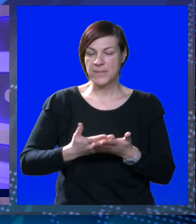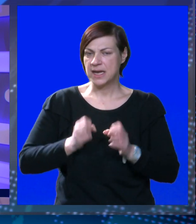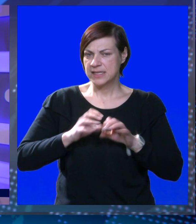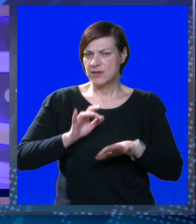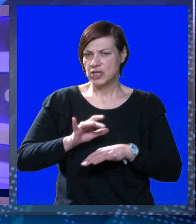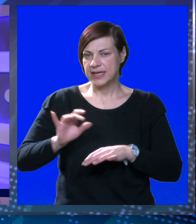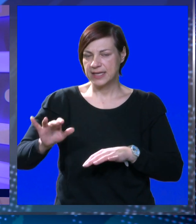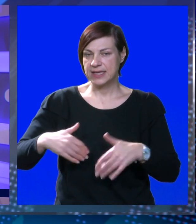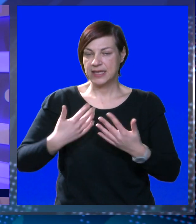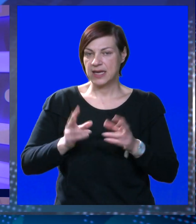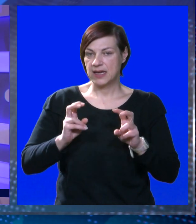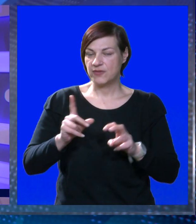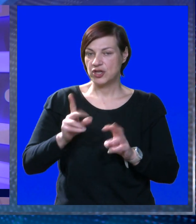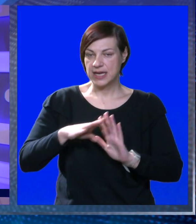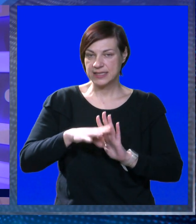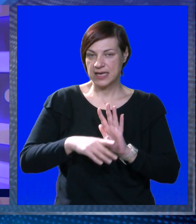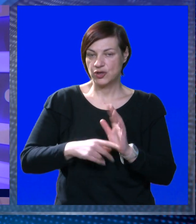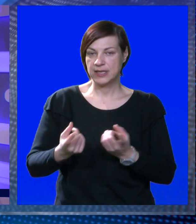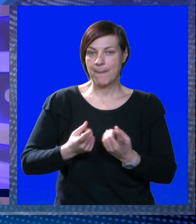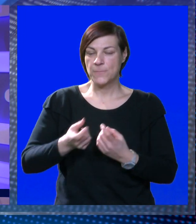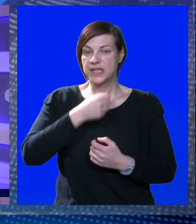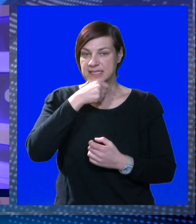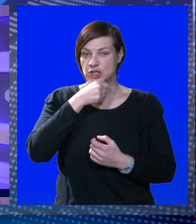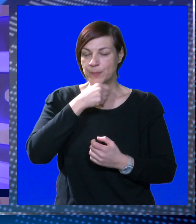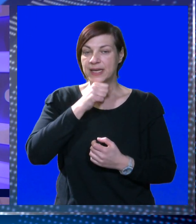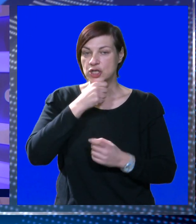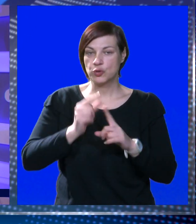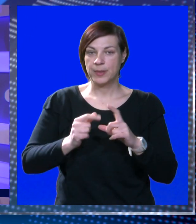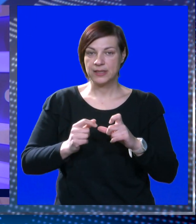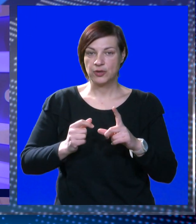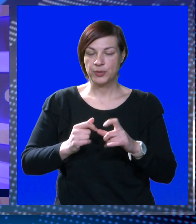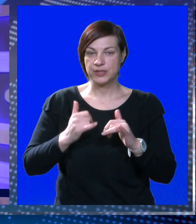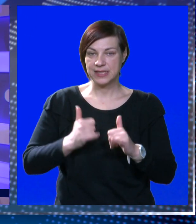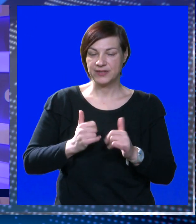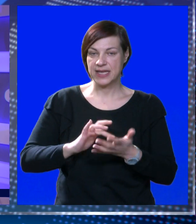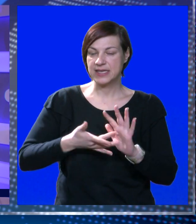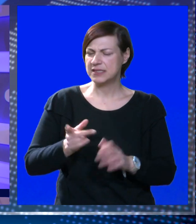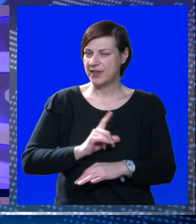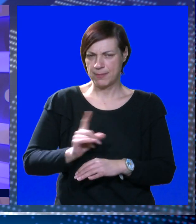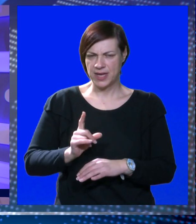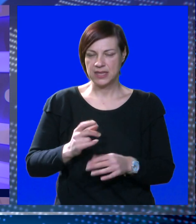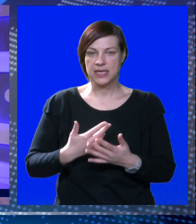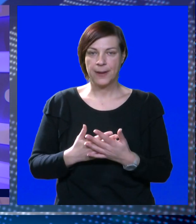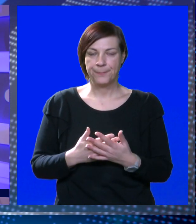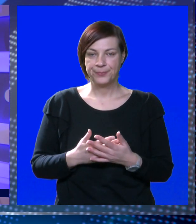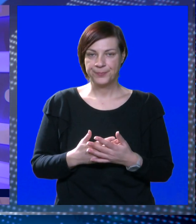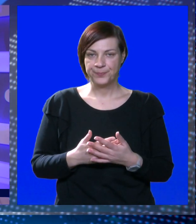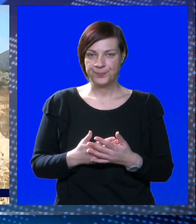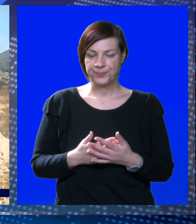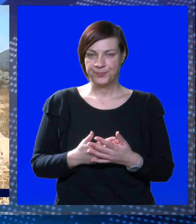i sasuli niz kritika na navodno nezakonite poteze Županije. Župa Nikola Dobroslavić danas sve demantira.